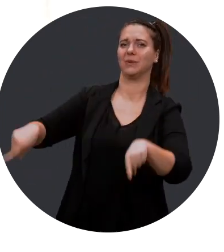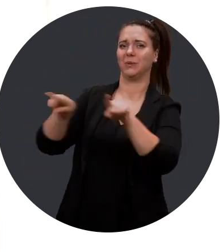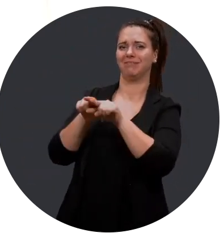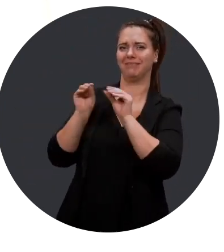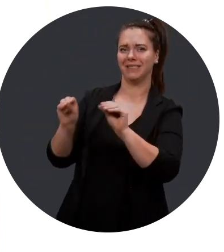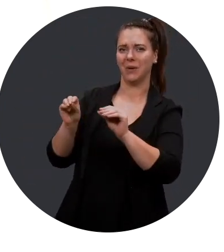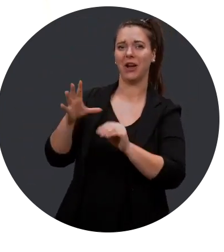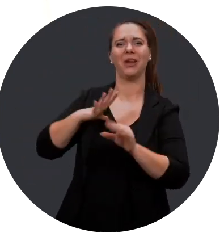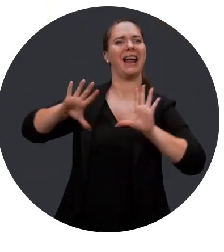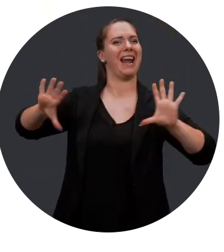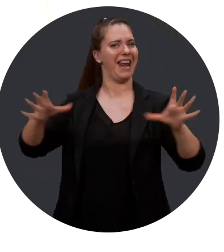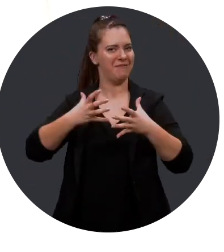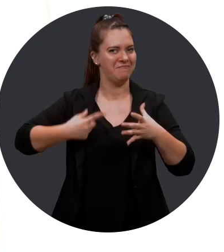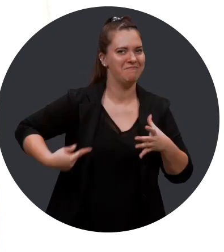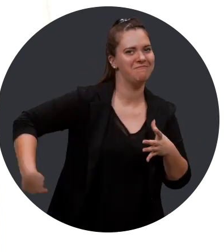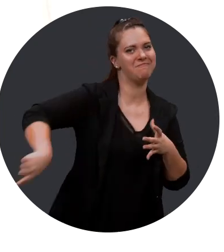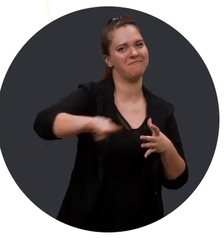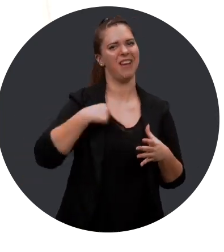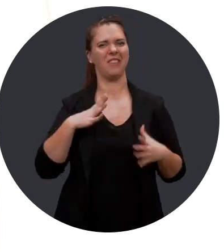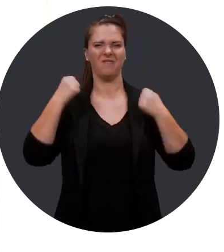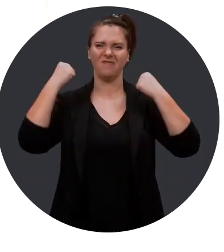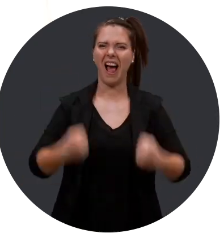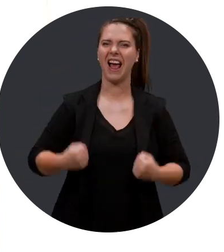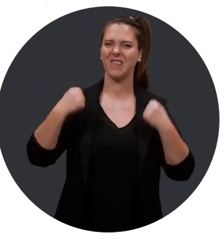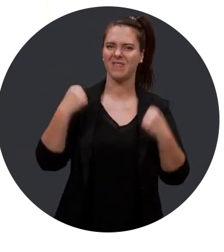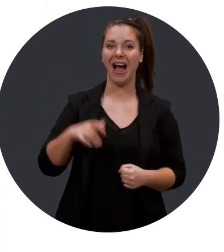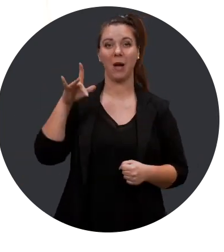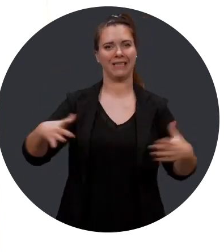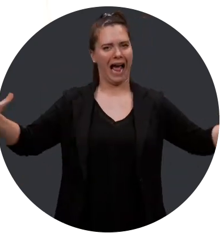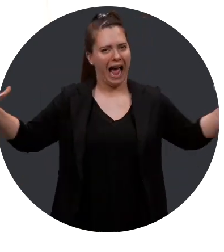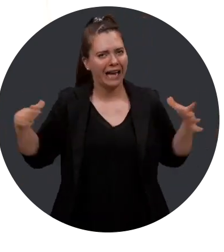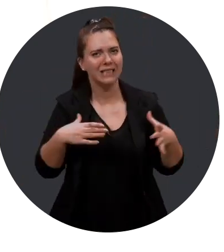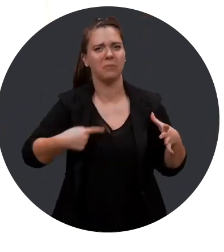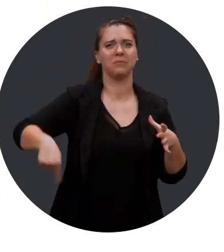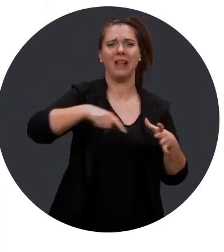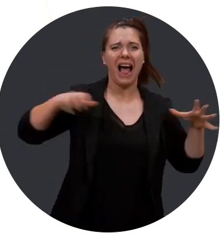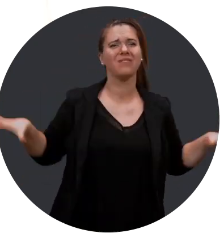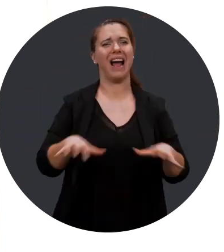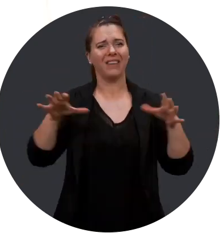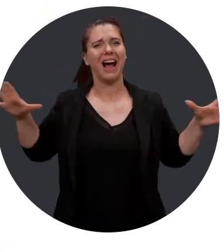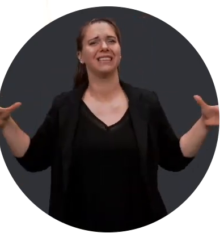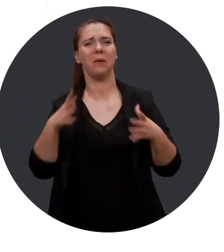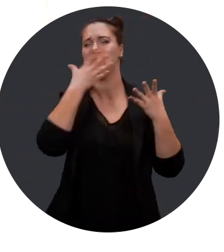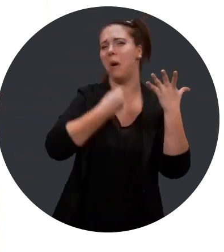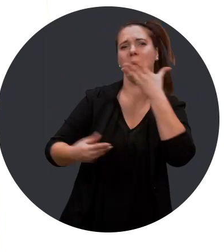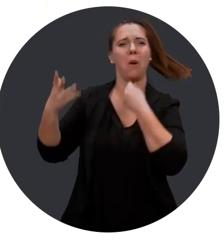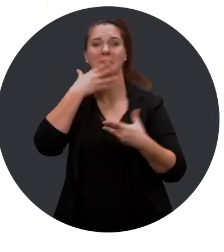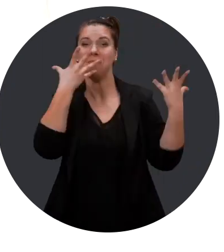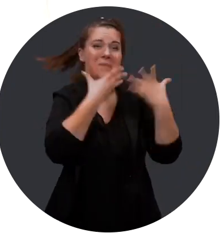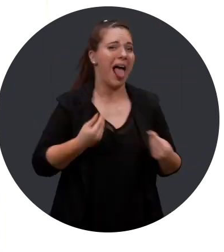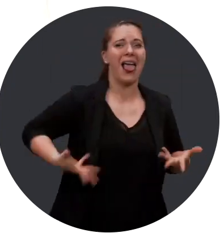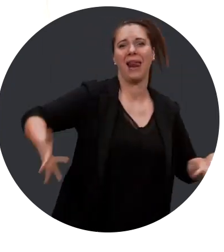compagnie et répétitrice aussi. On est une équipe, on est fort, on est fort parce qu'on est ensemble, parce qu'on travaille ensemble.